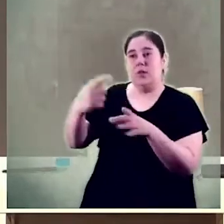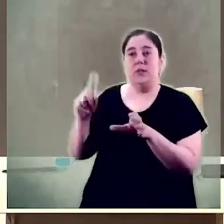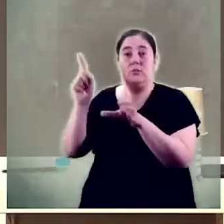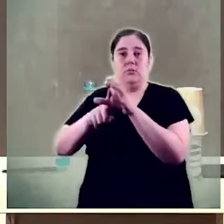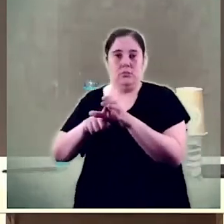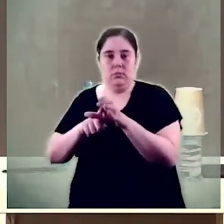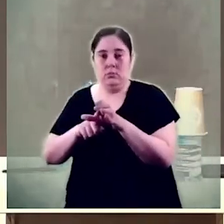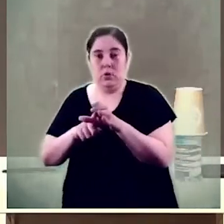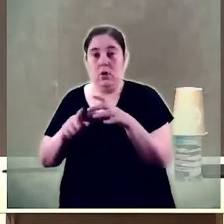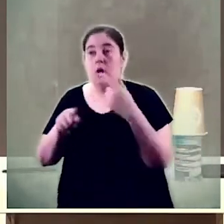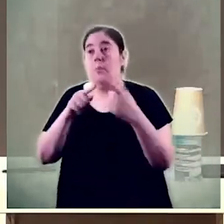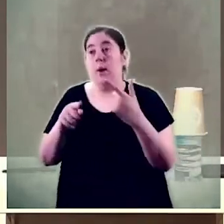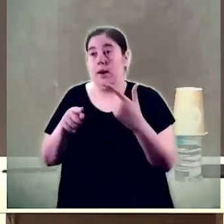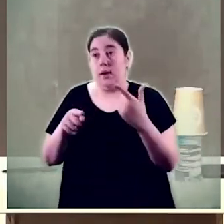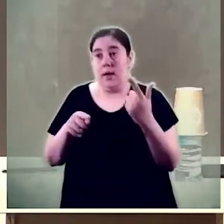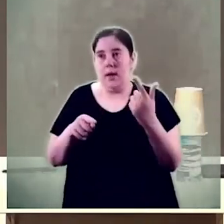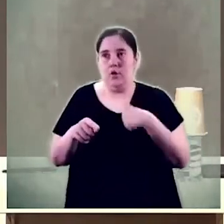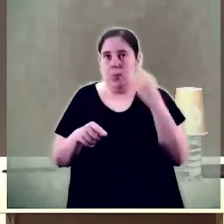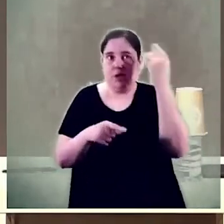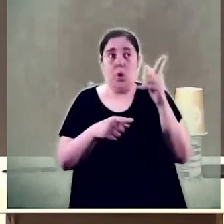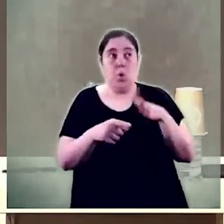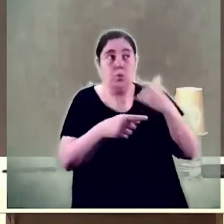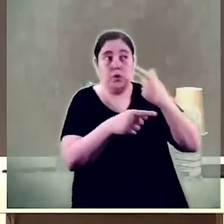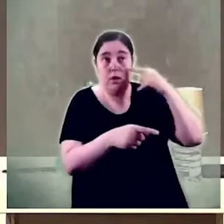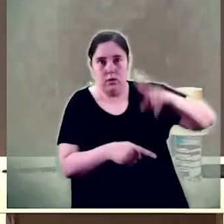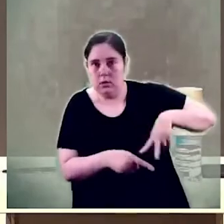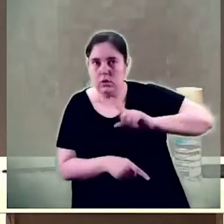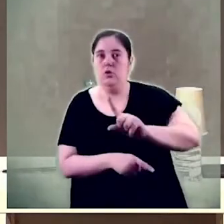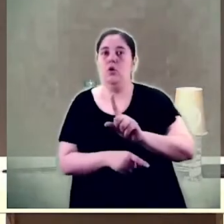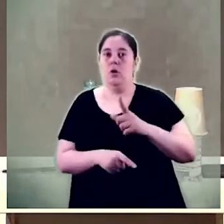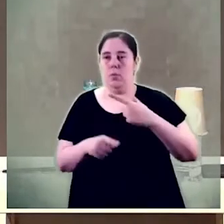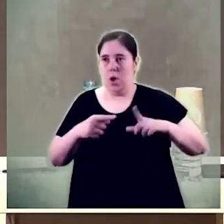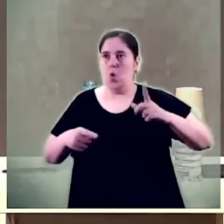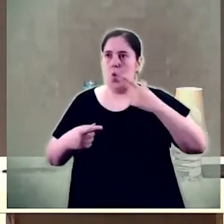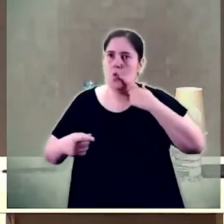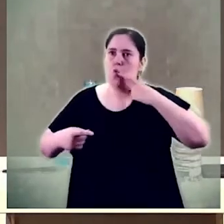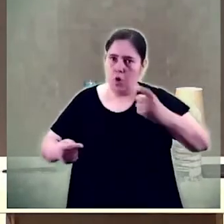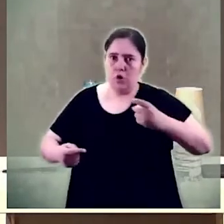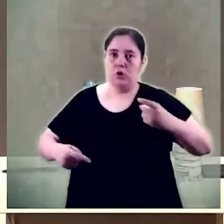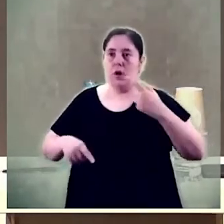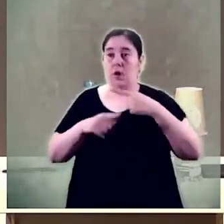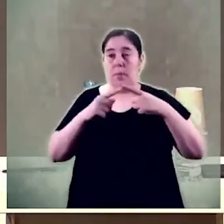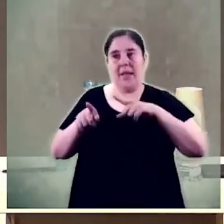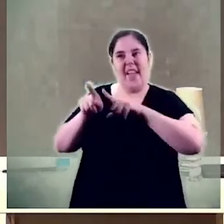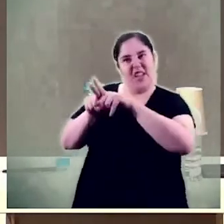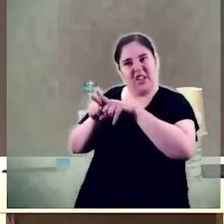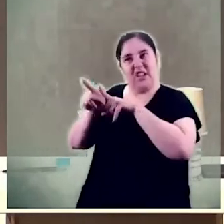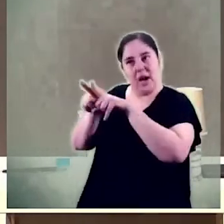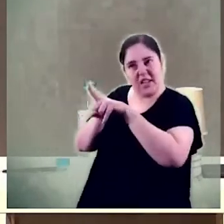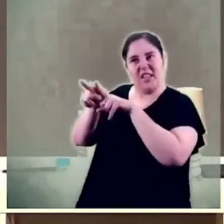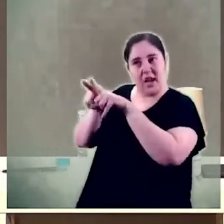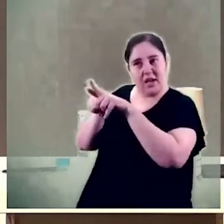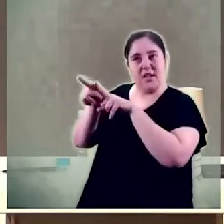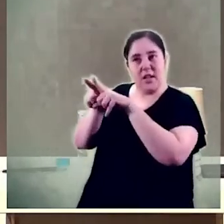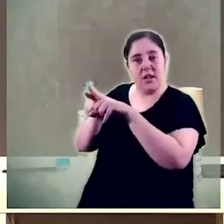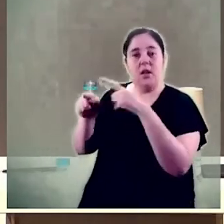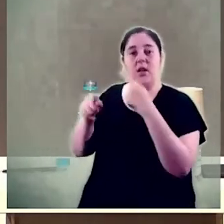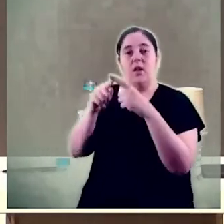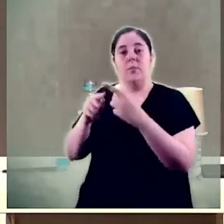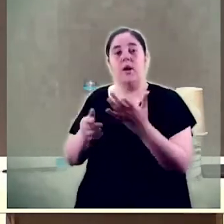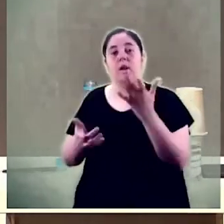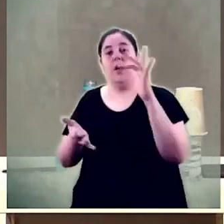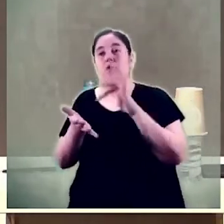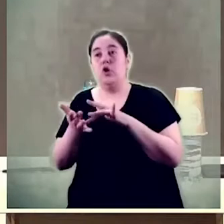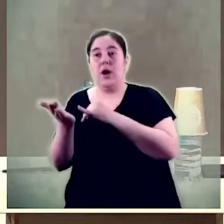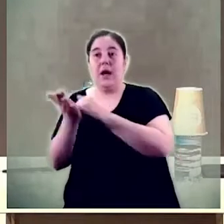pensat que mai arribarien a acreditar-se i a ser oficials perquè no sé qui ho llegia perquè quan